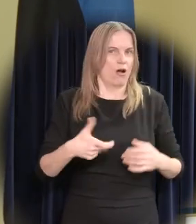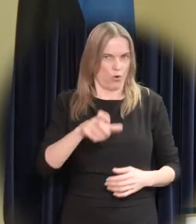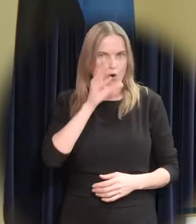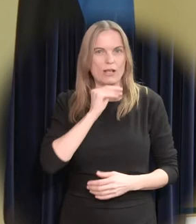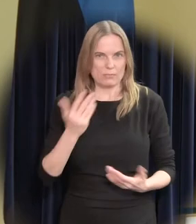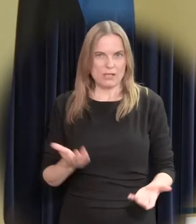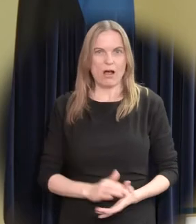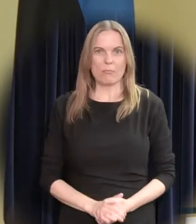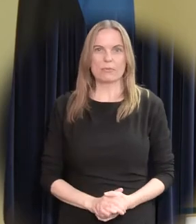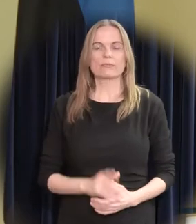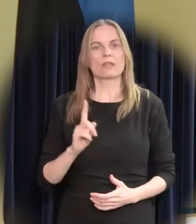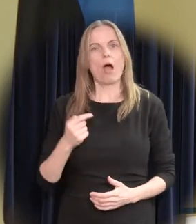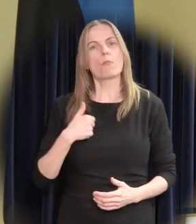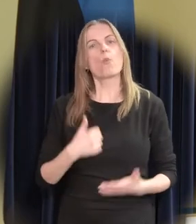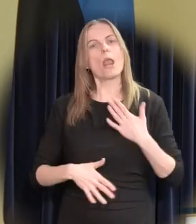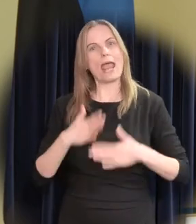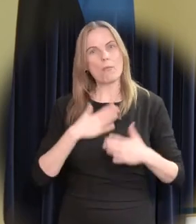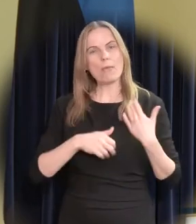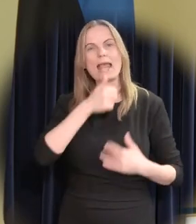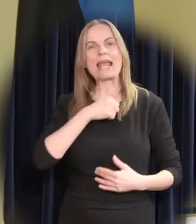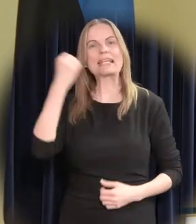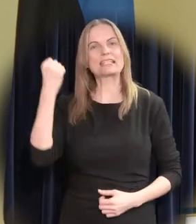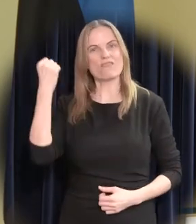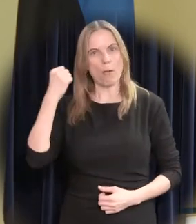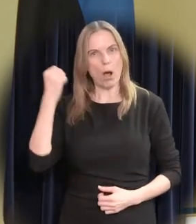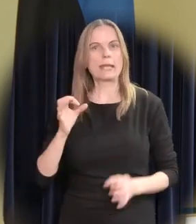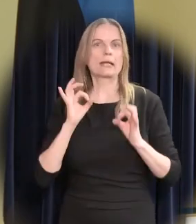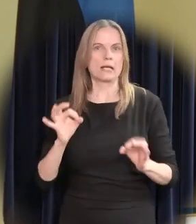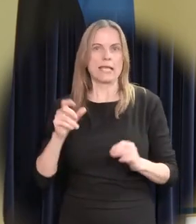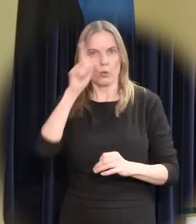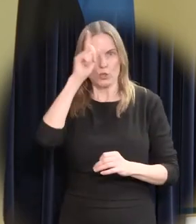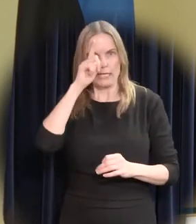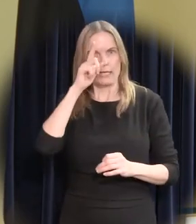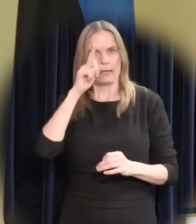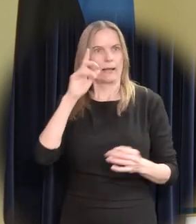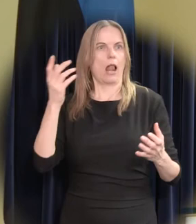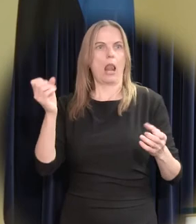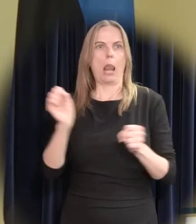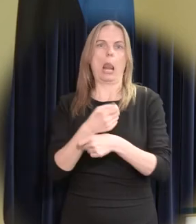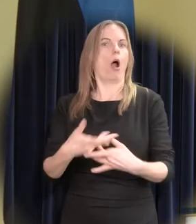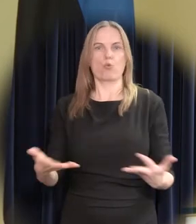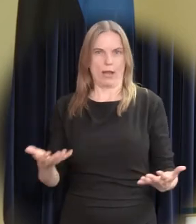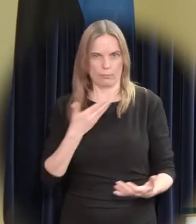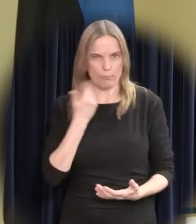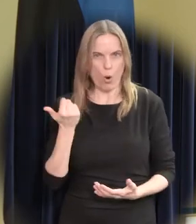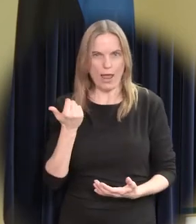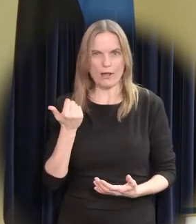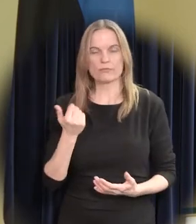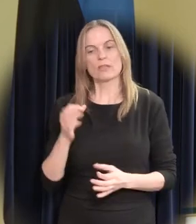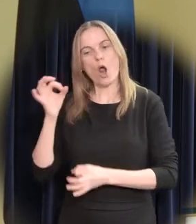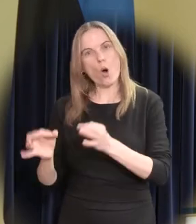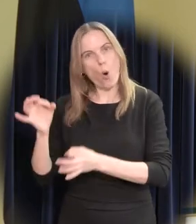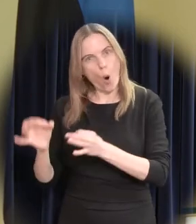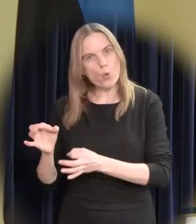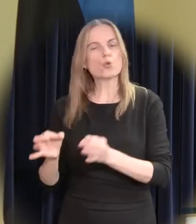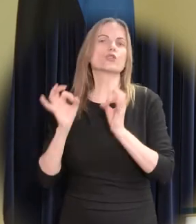hea meel tõdeda, et Eesti vabariik kui õigusriik pole ühelgi hetkel murenenud. Kohtud ja õiguskaitse asutused on